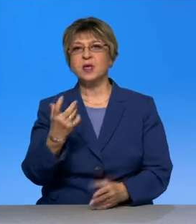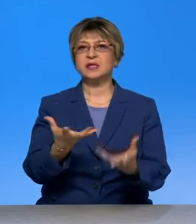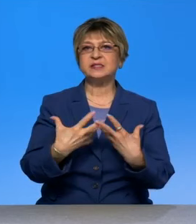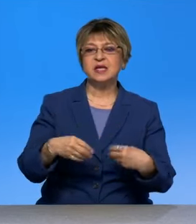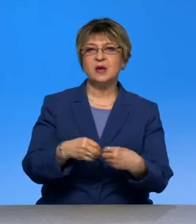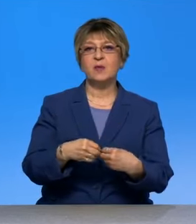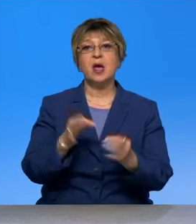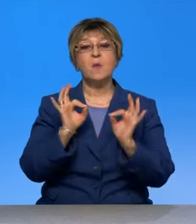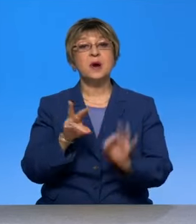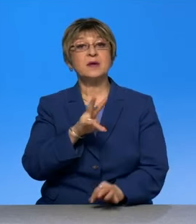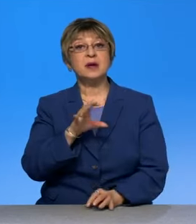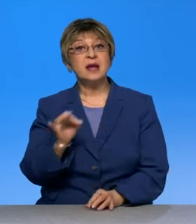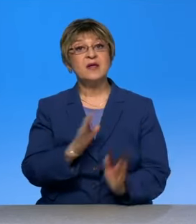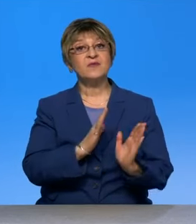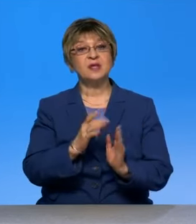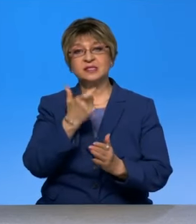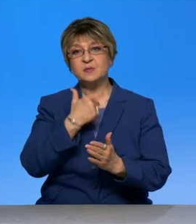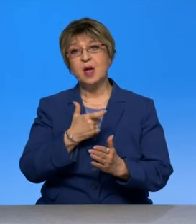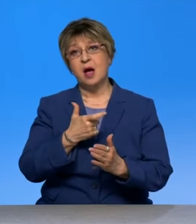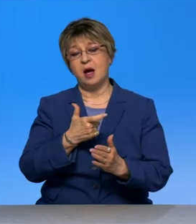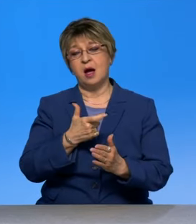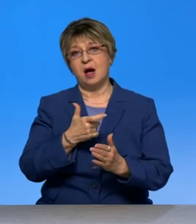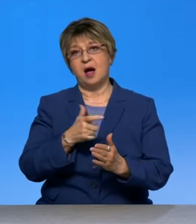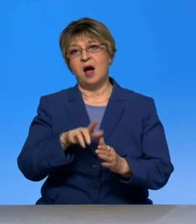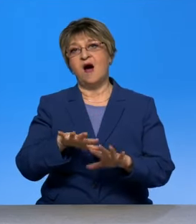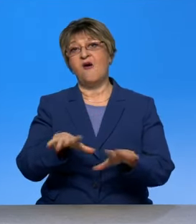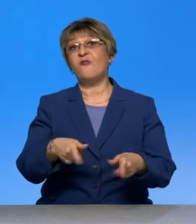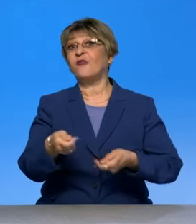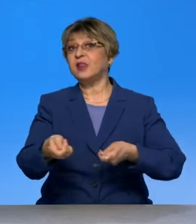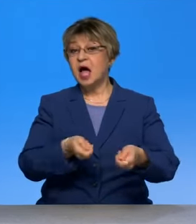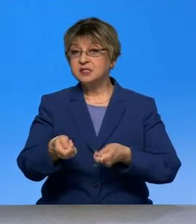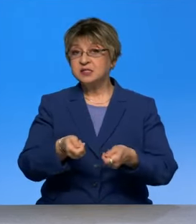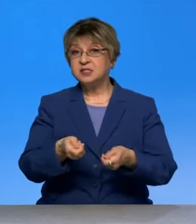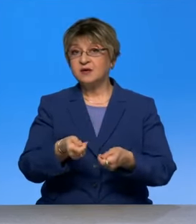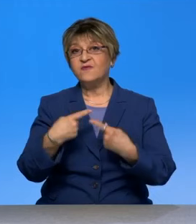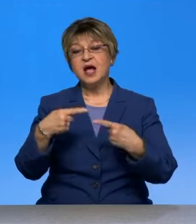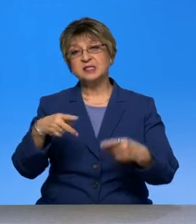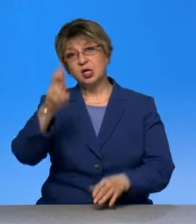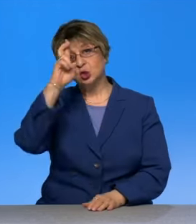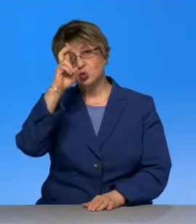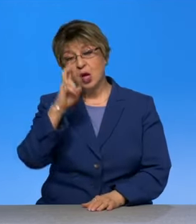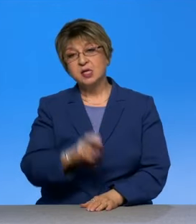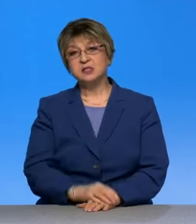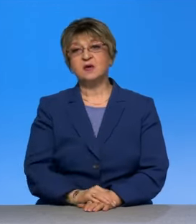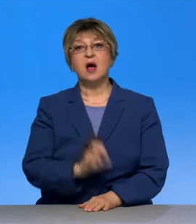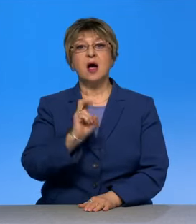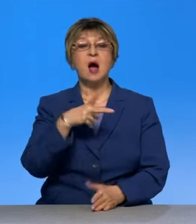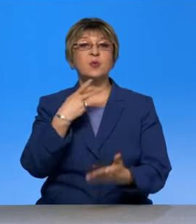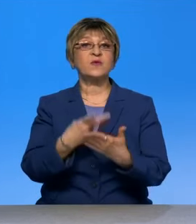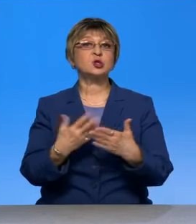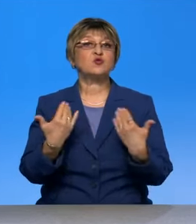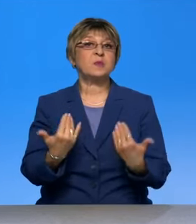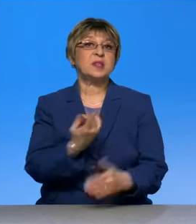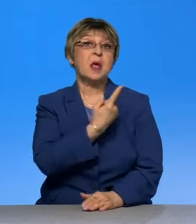правильно ли вели себя власти разных государств, объявляя локдауны или наоборот не объявляя их, как себя проявила современная